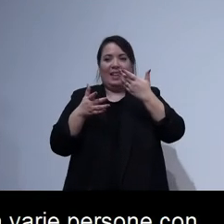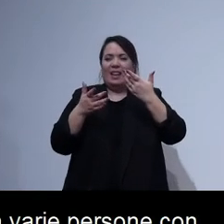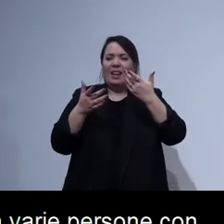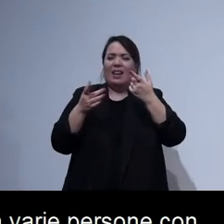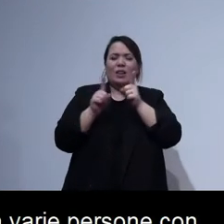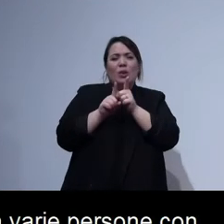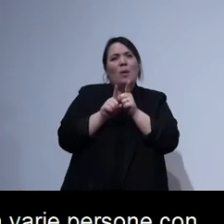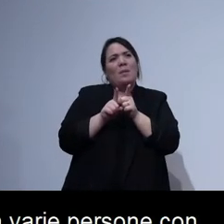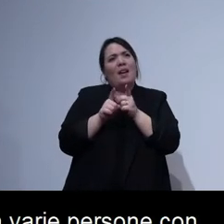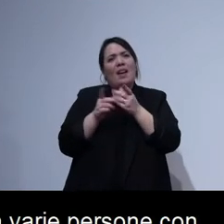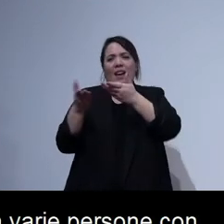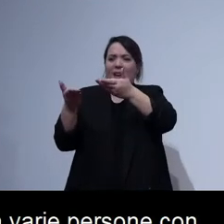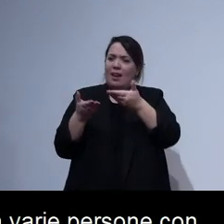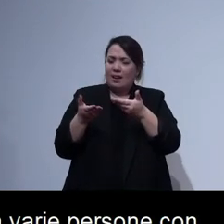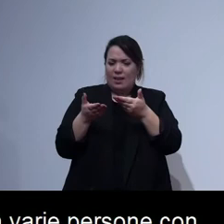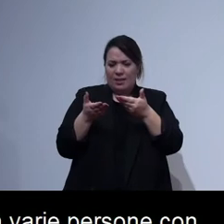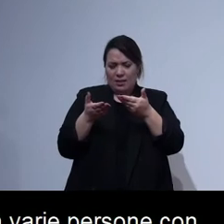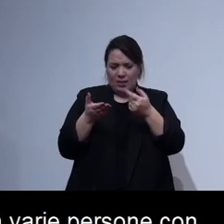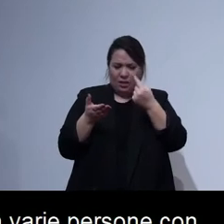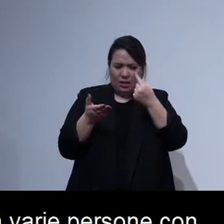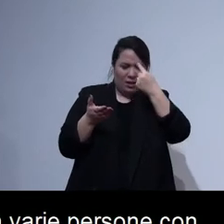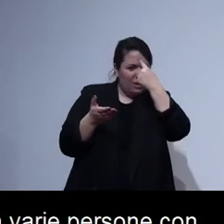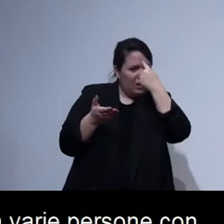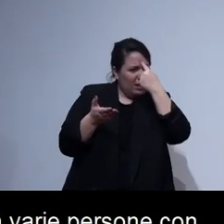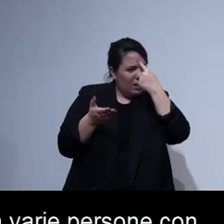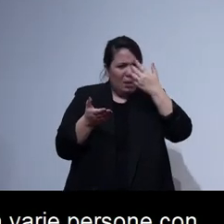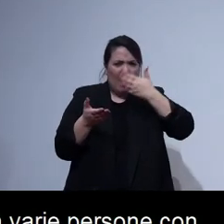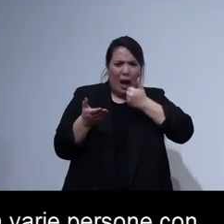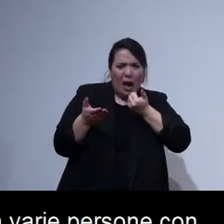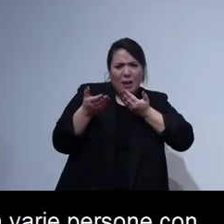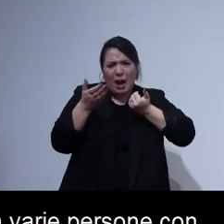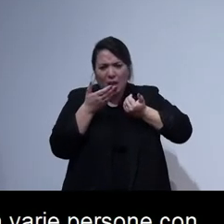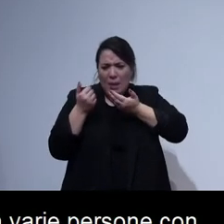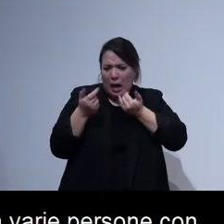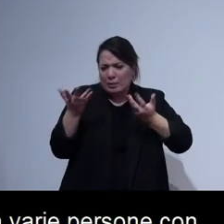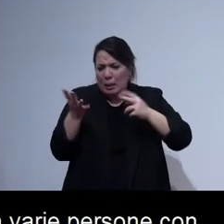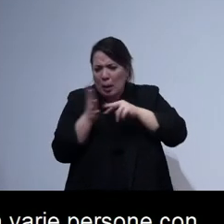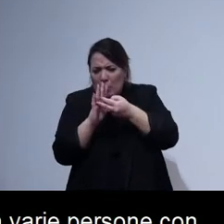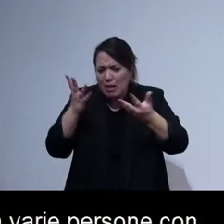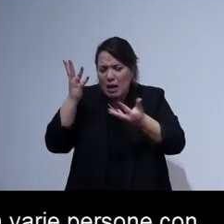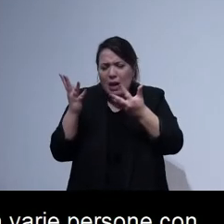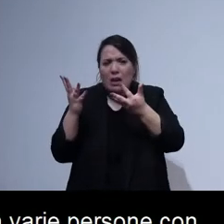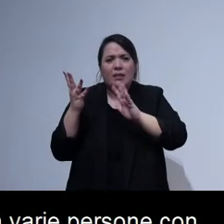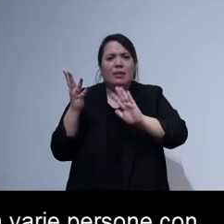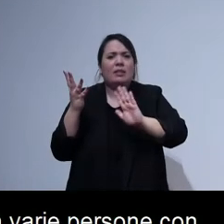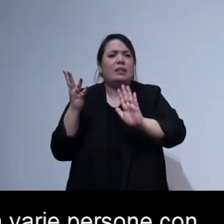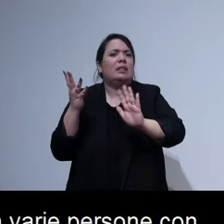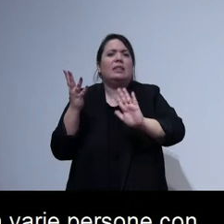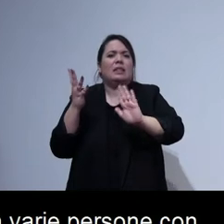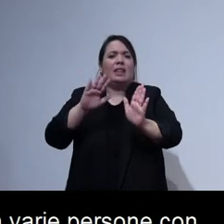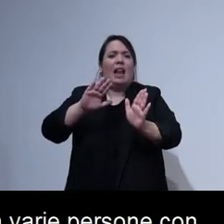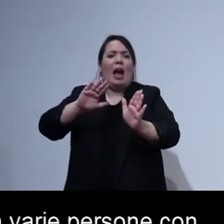andare a far leva sulle mancanze o sulle problematiche